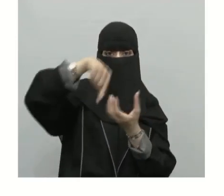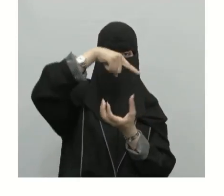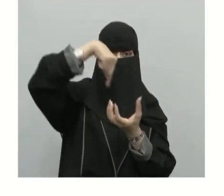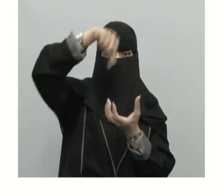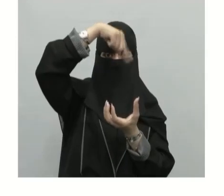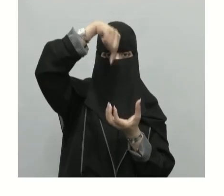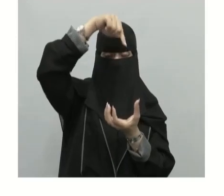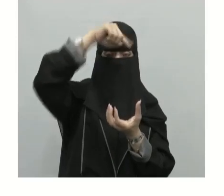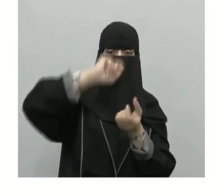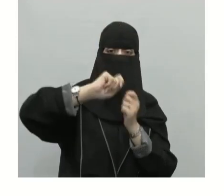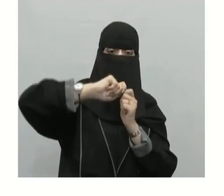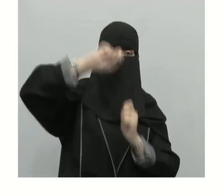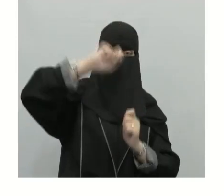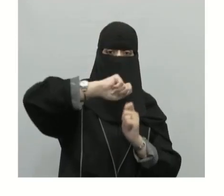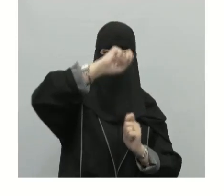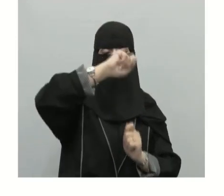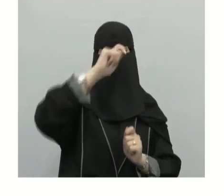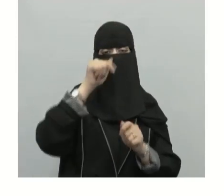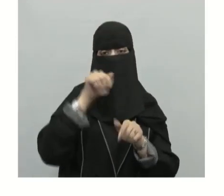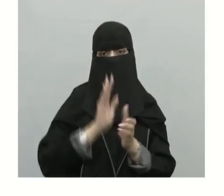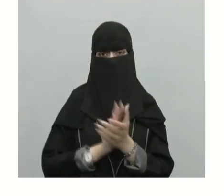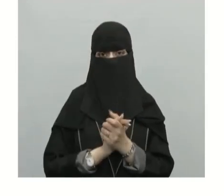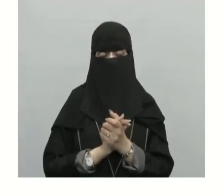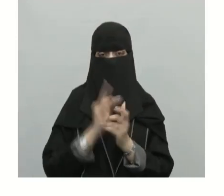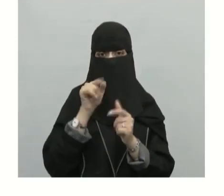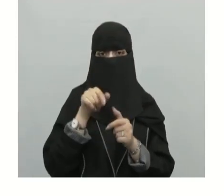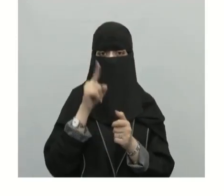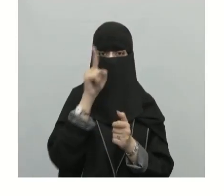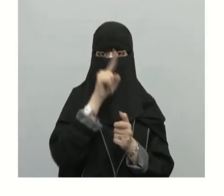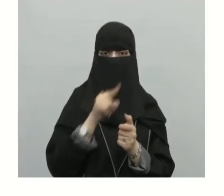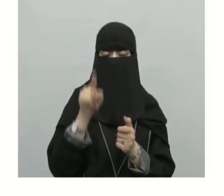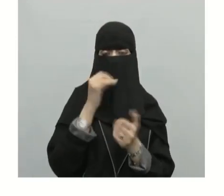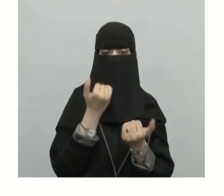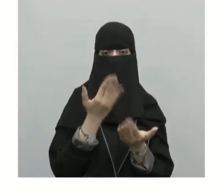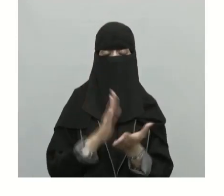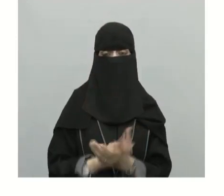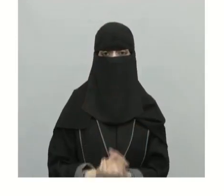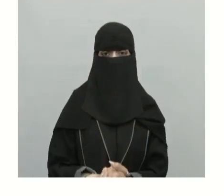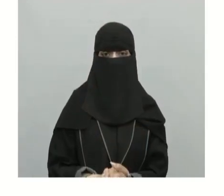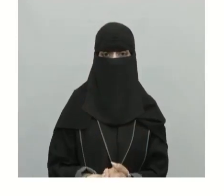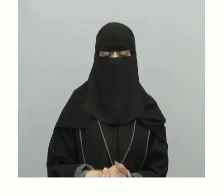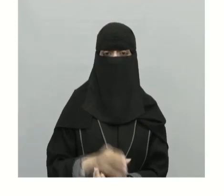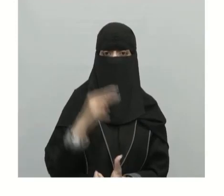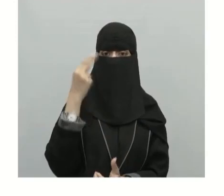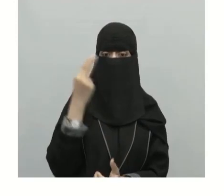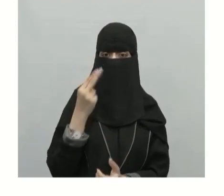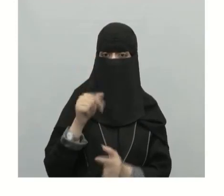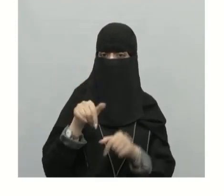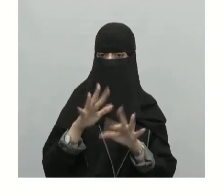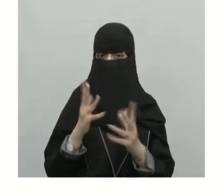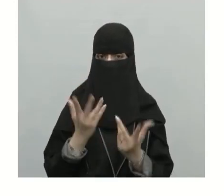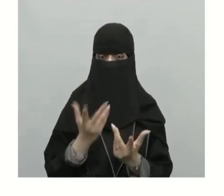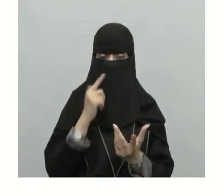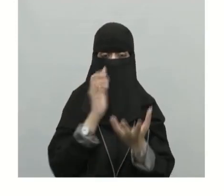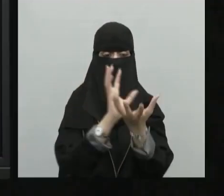بخطوط الطول ولكن هي عبارة عن دوائر وهمية ترسم على نموذج